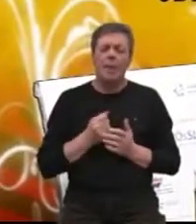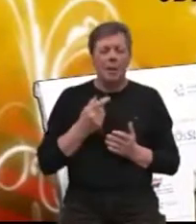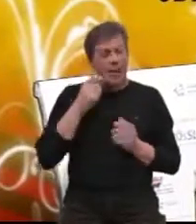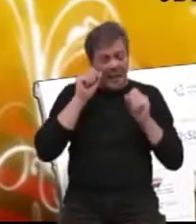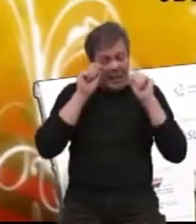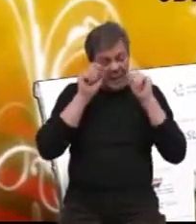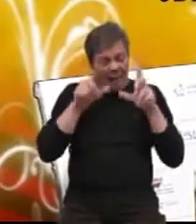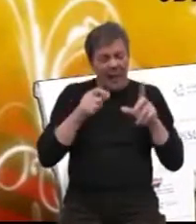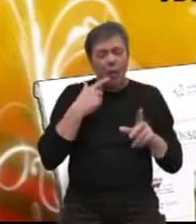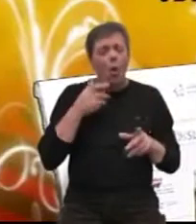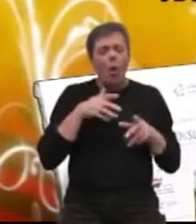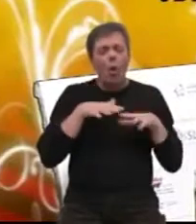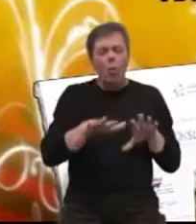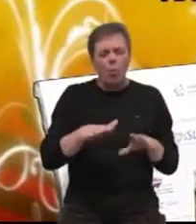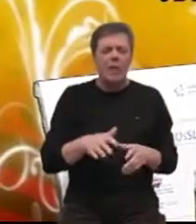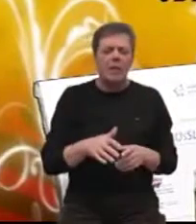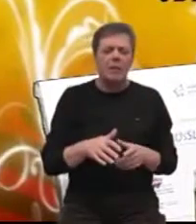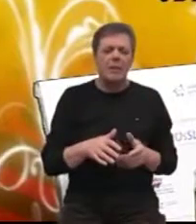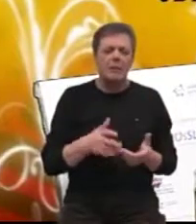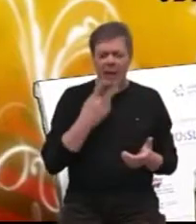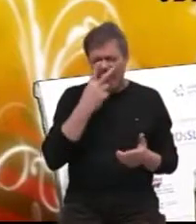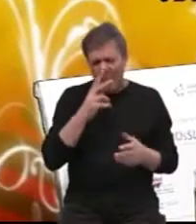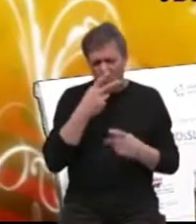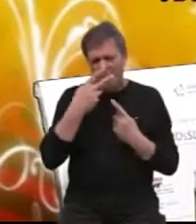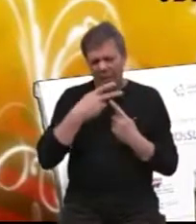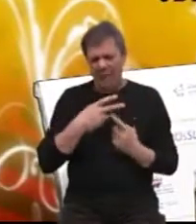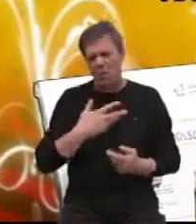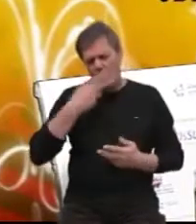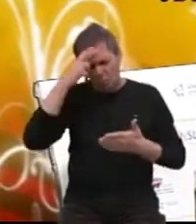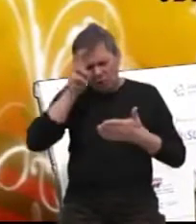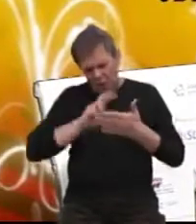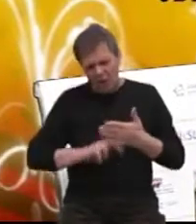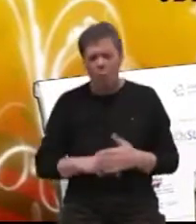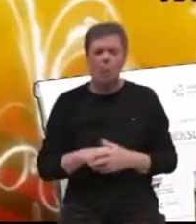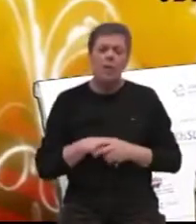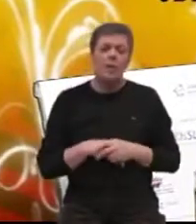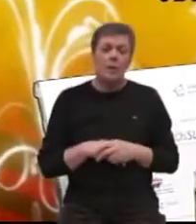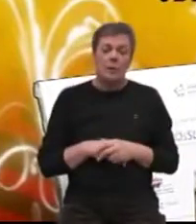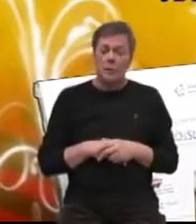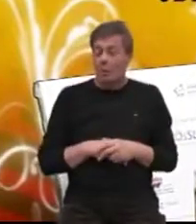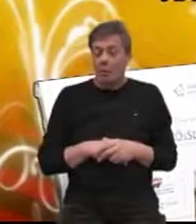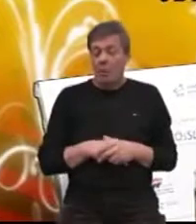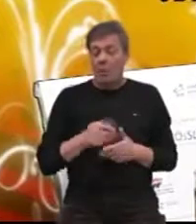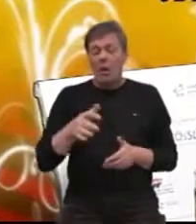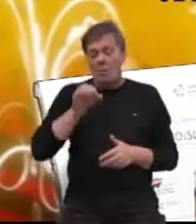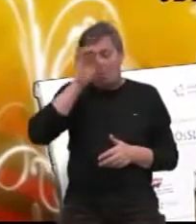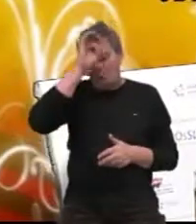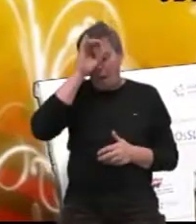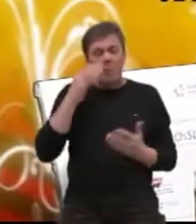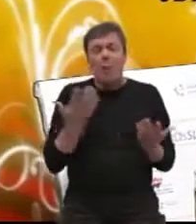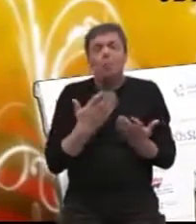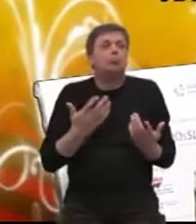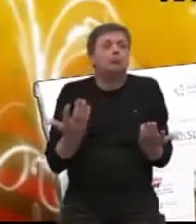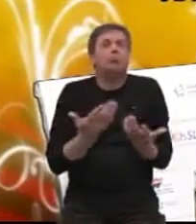ljudi slušaju televiziju, gledaju televiziju, čitaju po novinama, kažete im običnu riječ, on pojma nema šta je